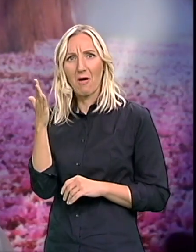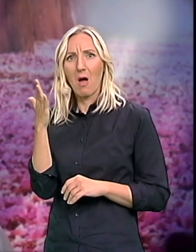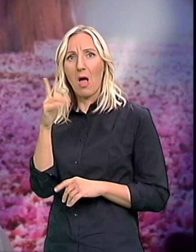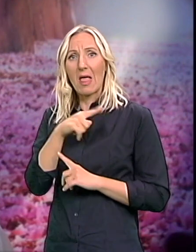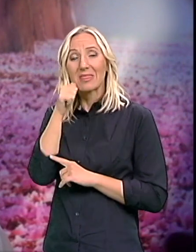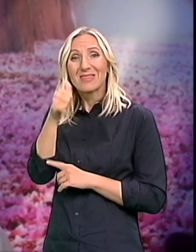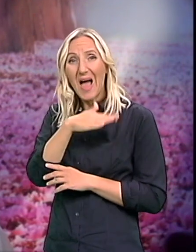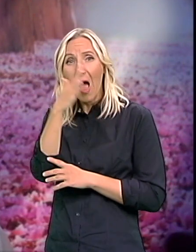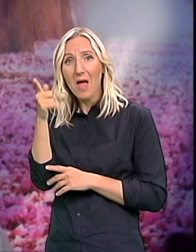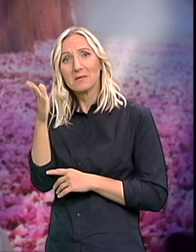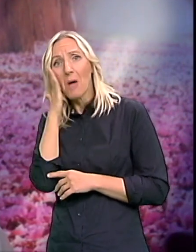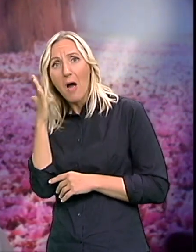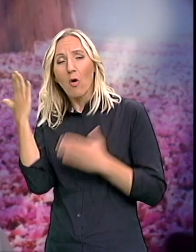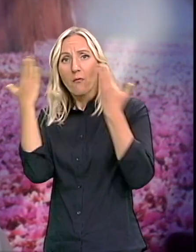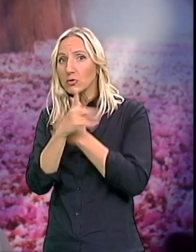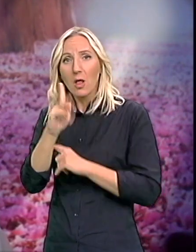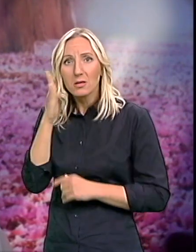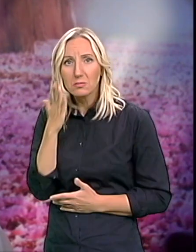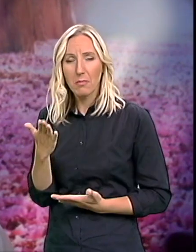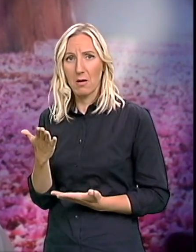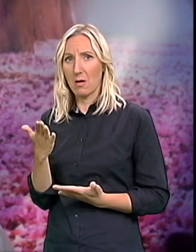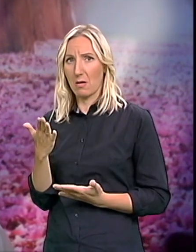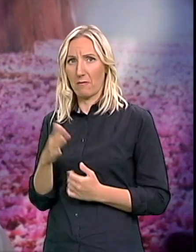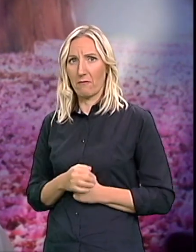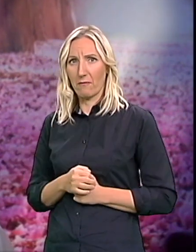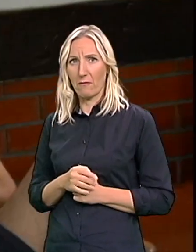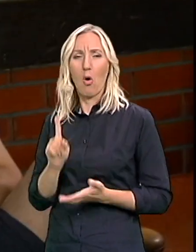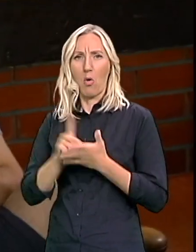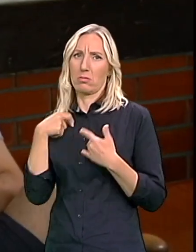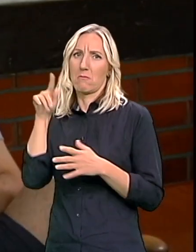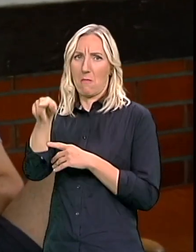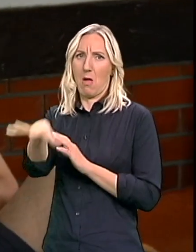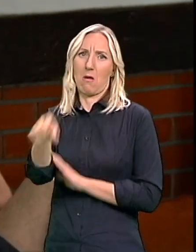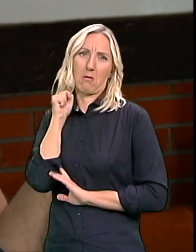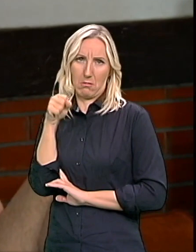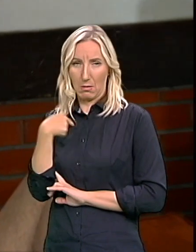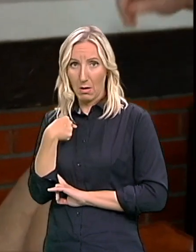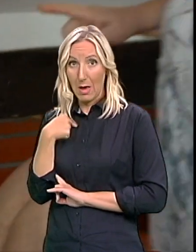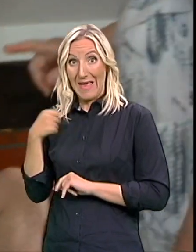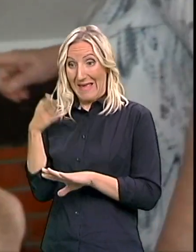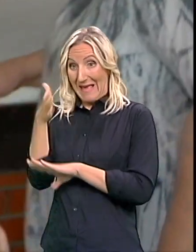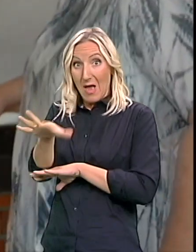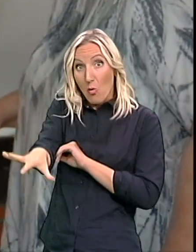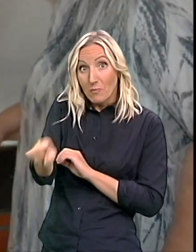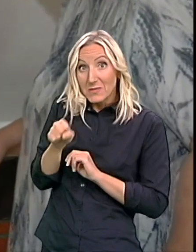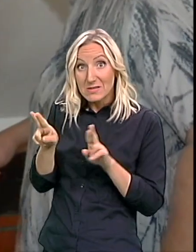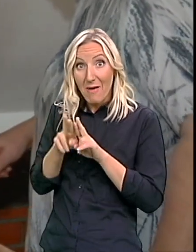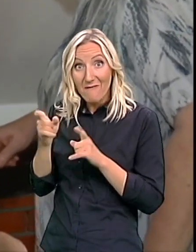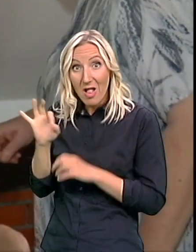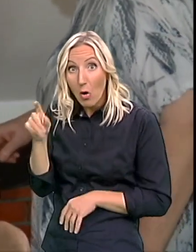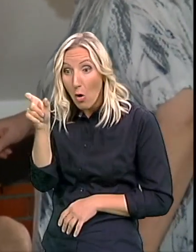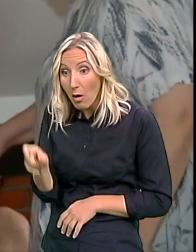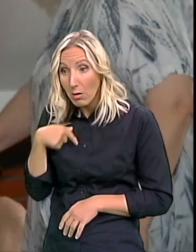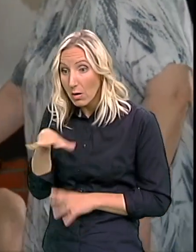noć i tako dalje I naravno ja sam odmah otišta za kraljevo I to nikad neću da zaboravim Ono što sam doživjela A to je kad sam došla